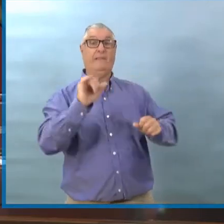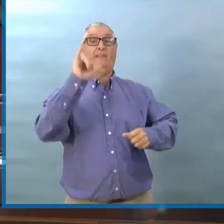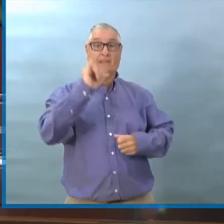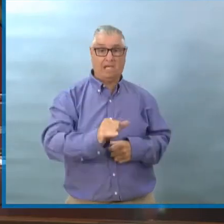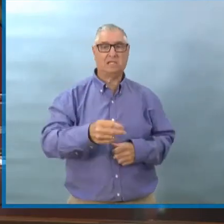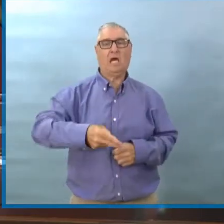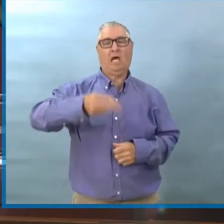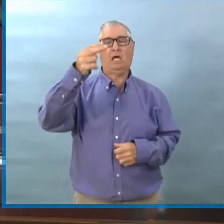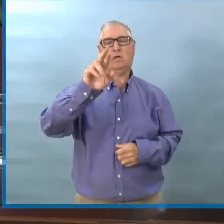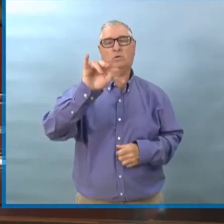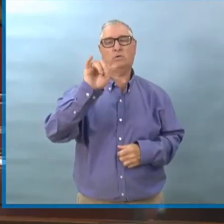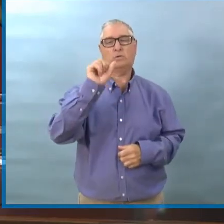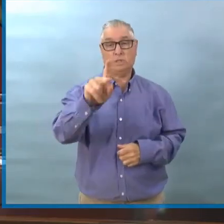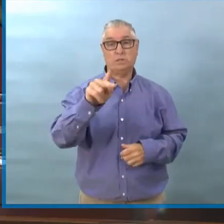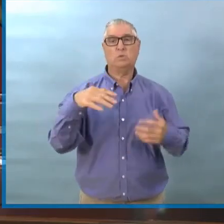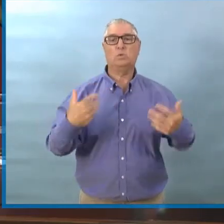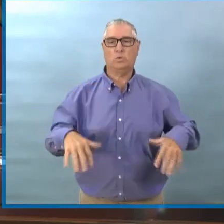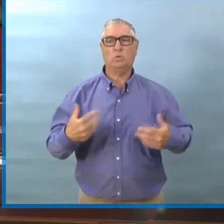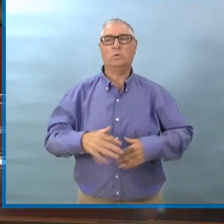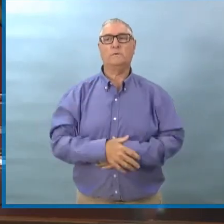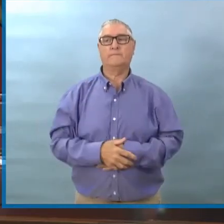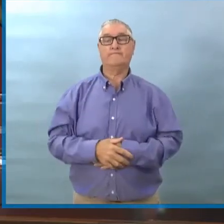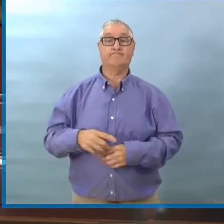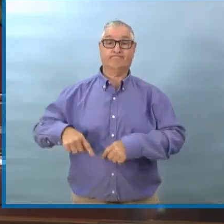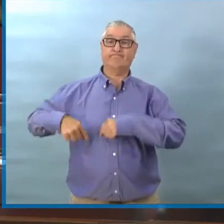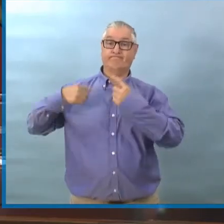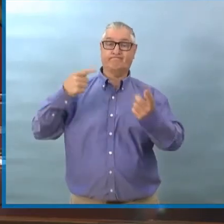directrices de ce qu'on a appris par rapport à ce virus.